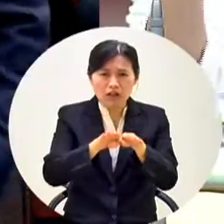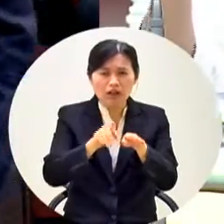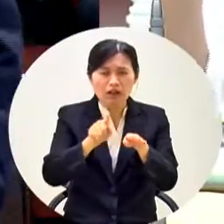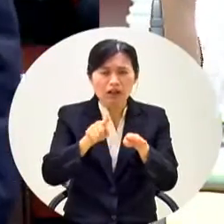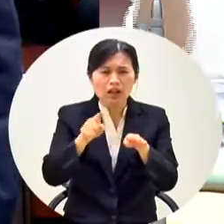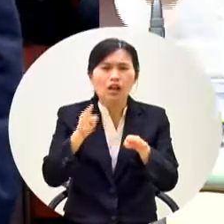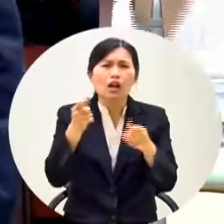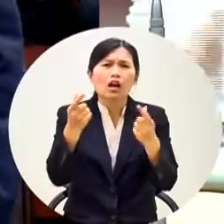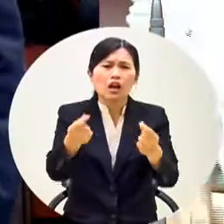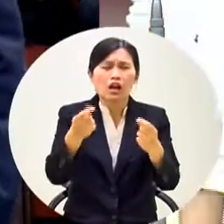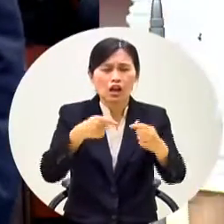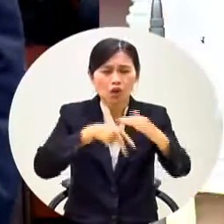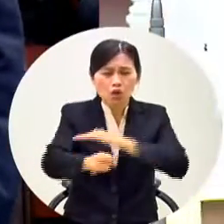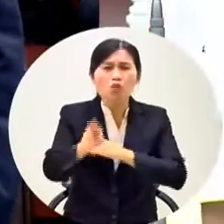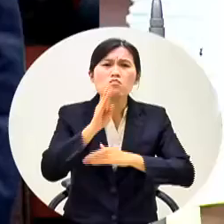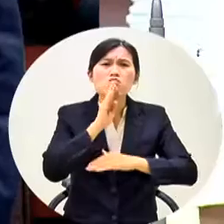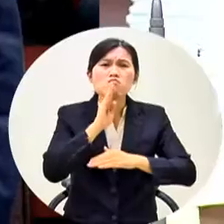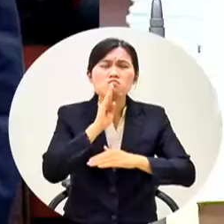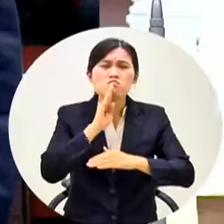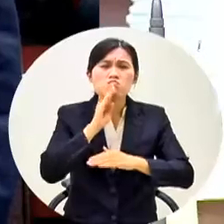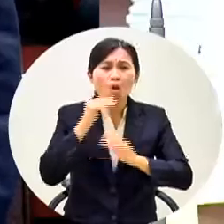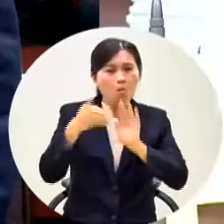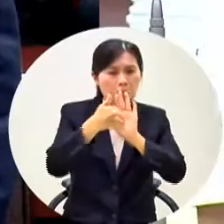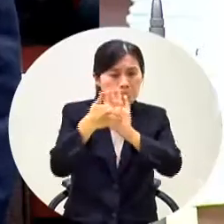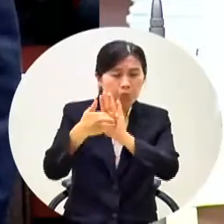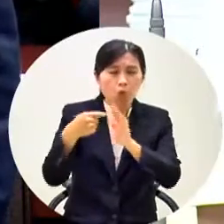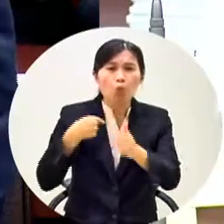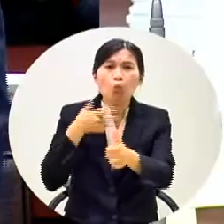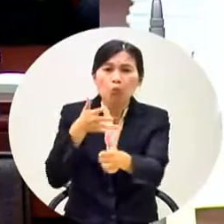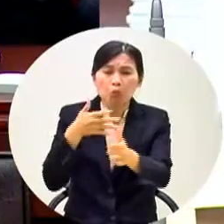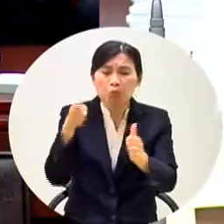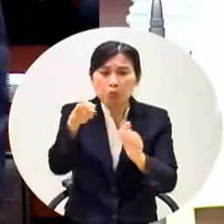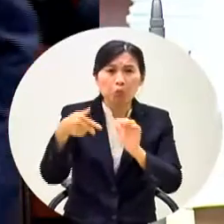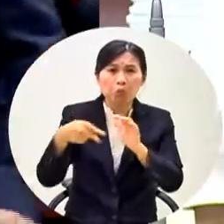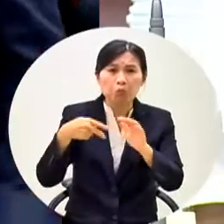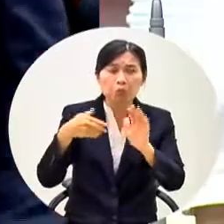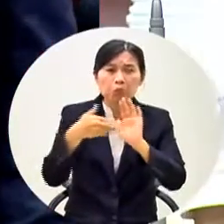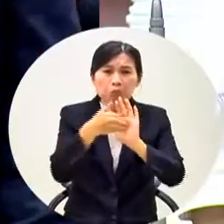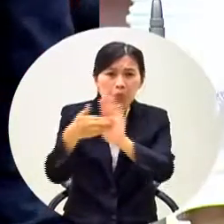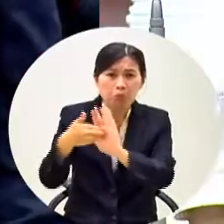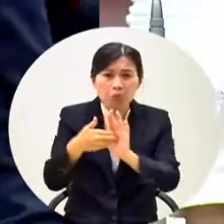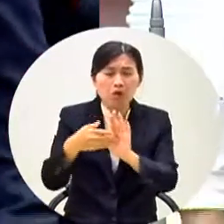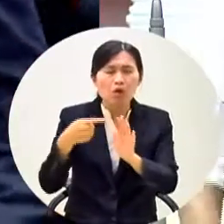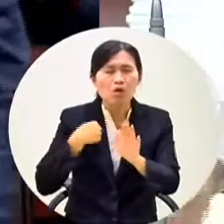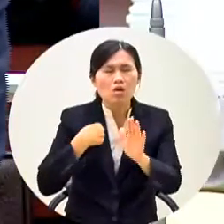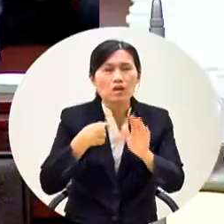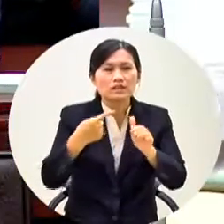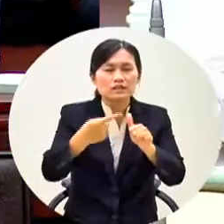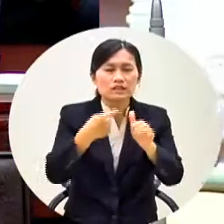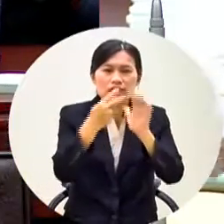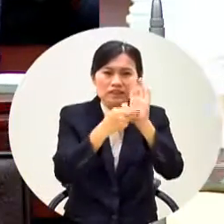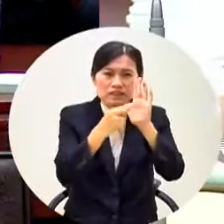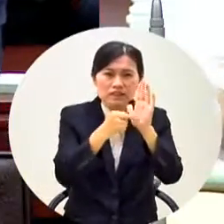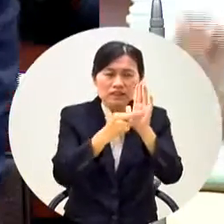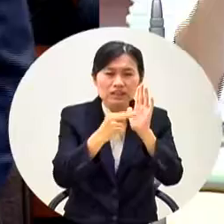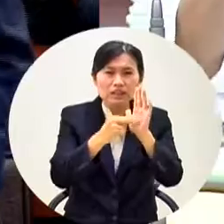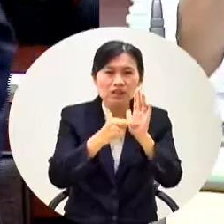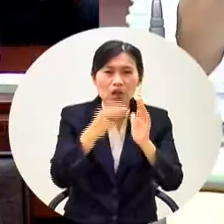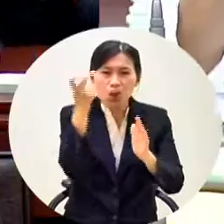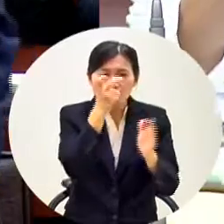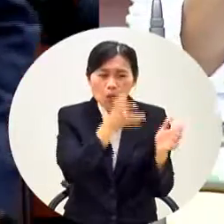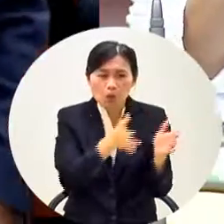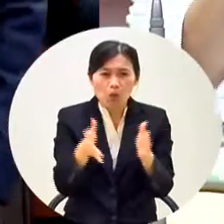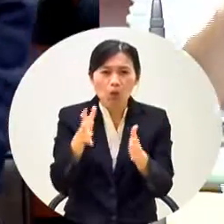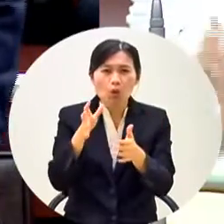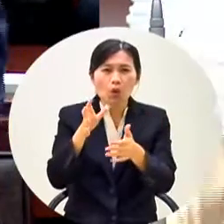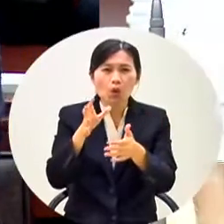避議員的質詢監督那不是落跑什麼叫做落跑呢我想跟議員說明一下在我們管理學裡面呢有一個